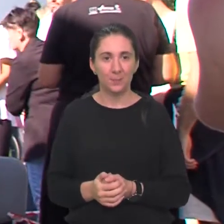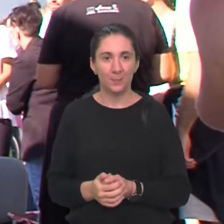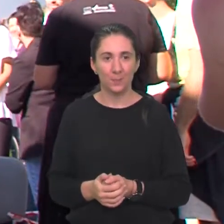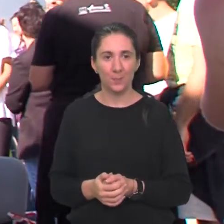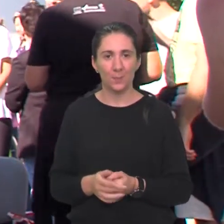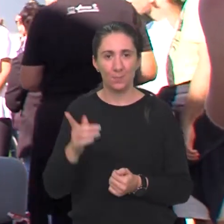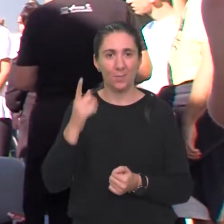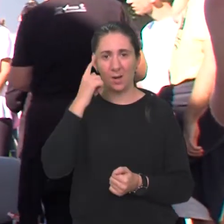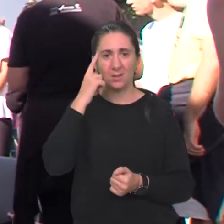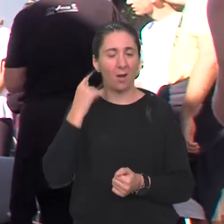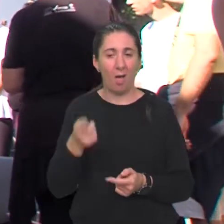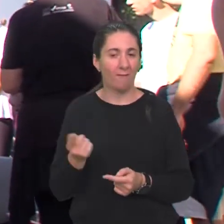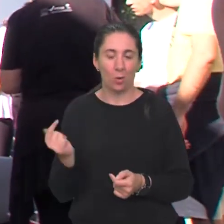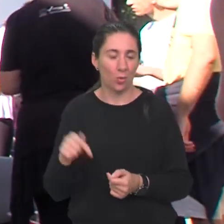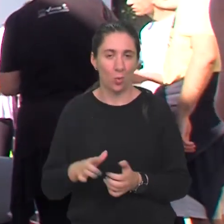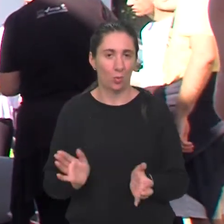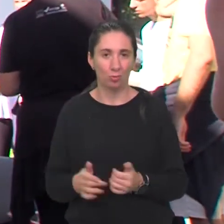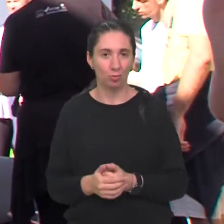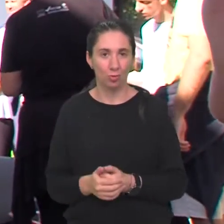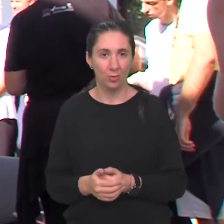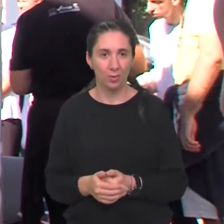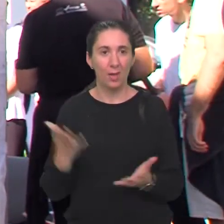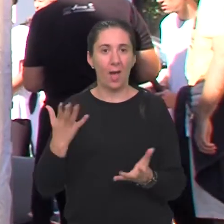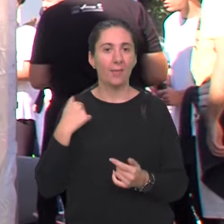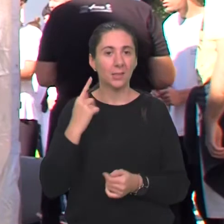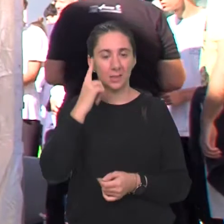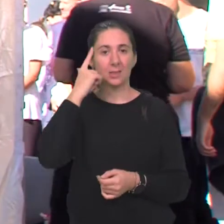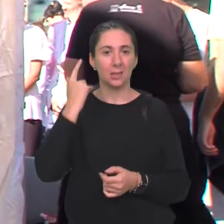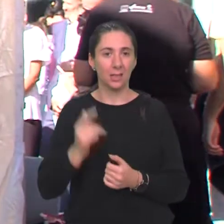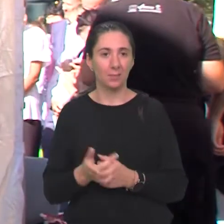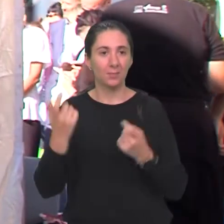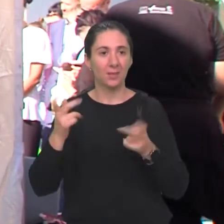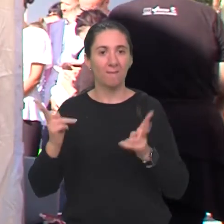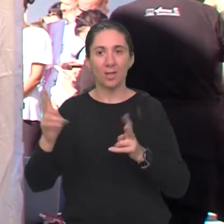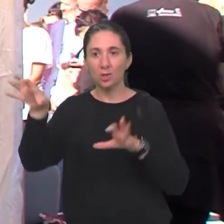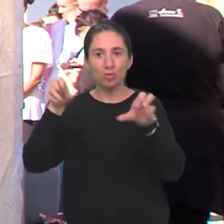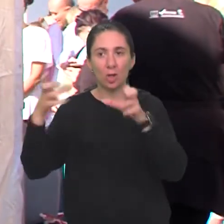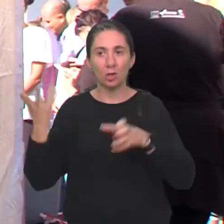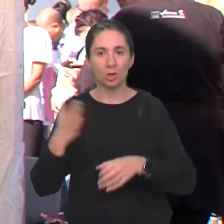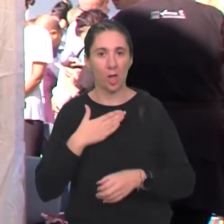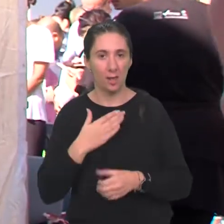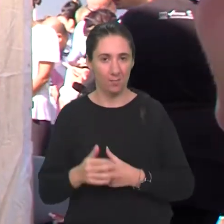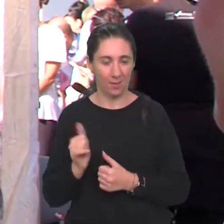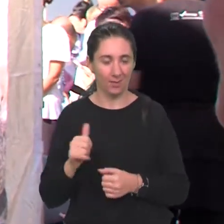To iz glave dođe. Iz glave? Da, kad se sjetim. Iz prižitera, što današ? da.